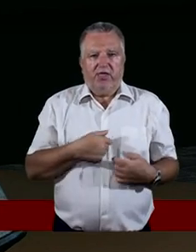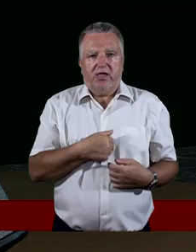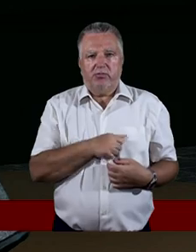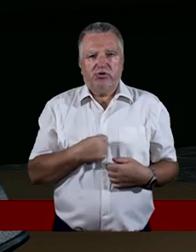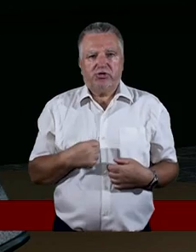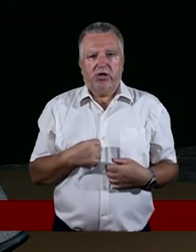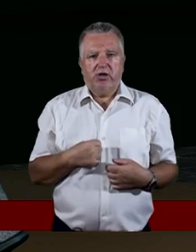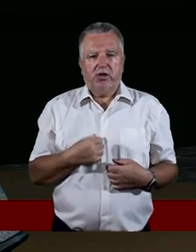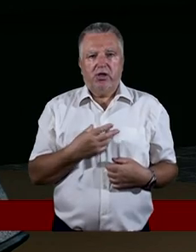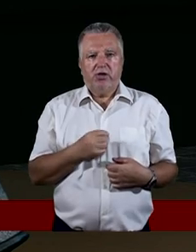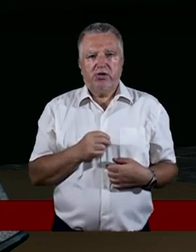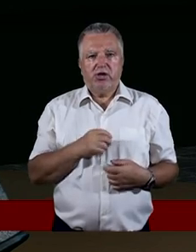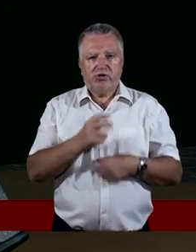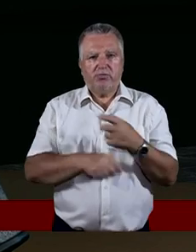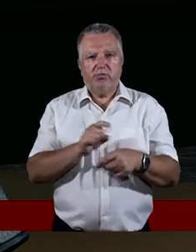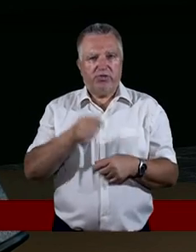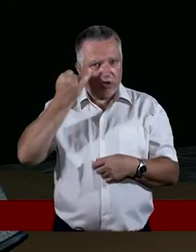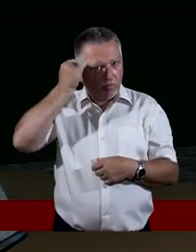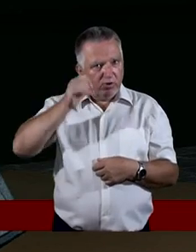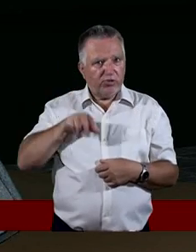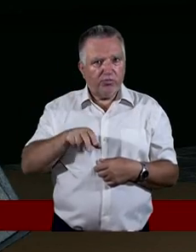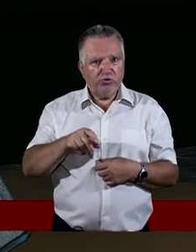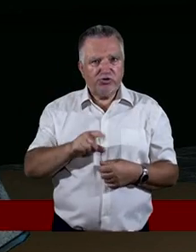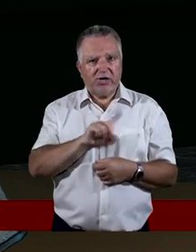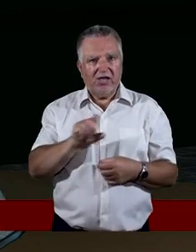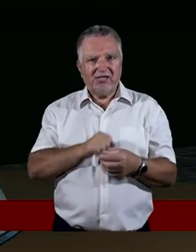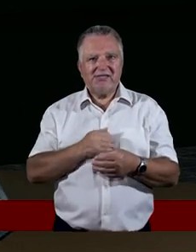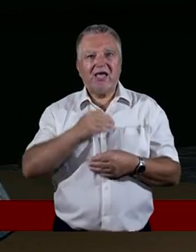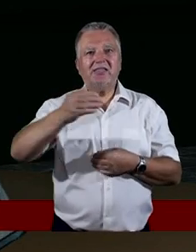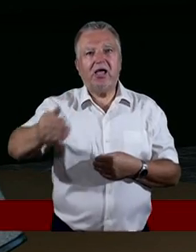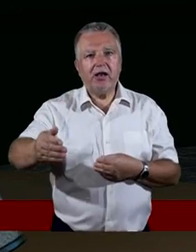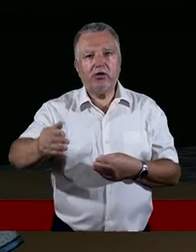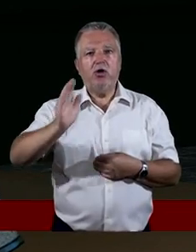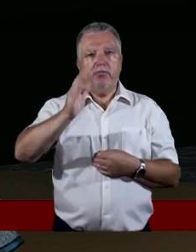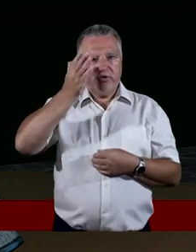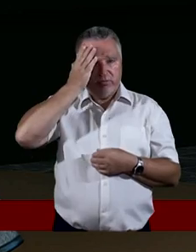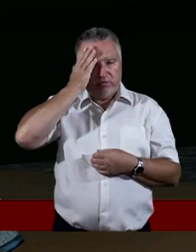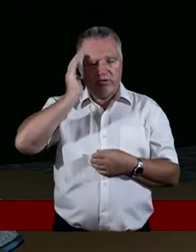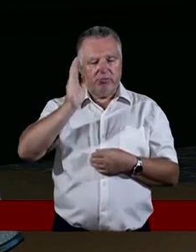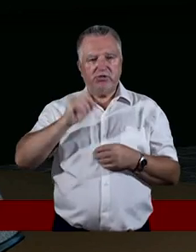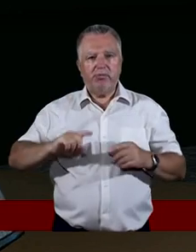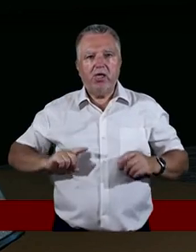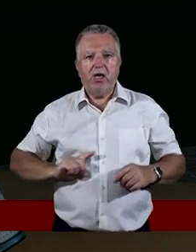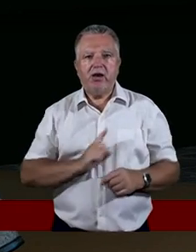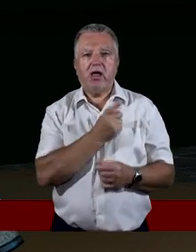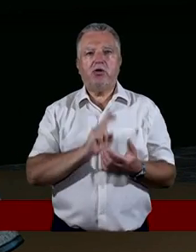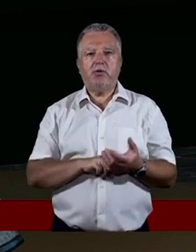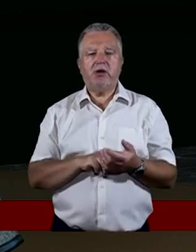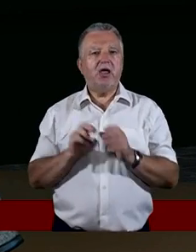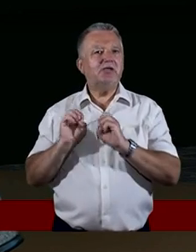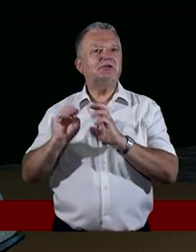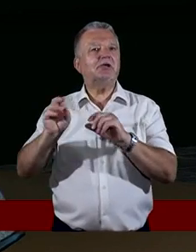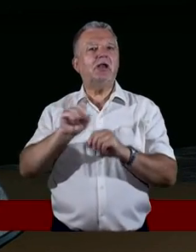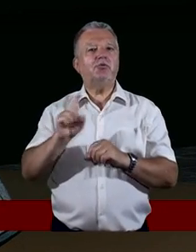po pierwsze nie popełnimy tego błędu pójścia za daleko, bo my to będziemy wiedzieć. My będziemy reagować na sygnały z drugiej